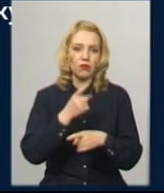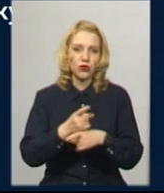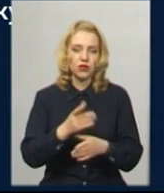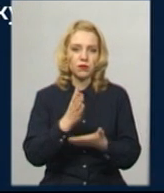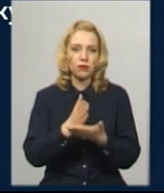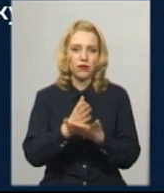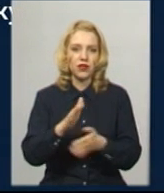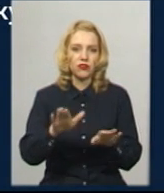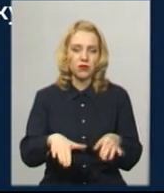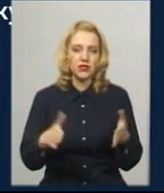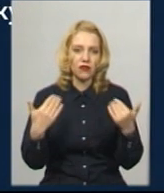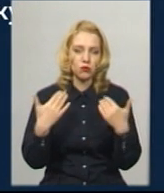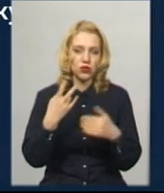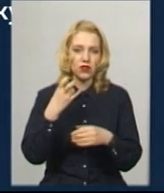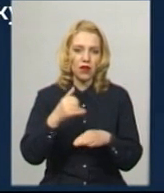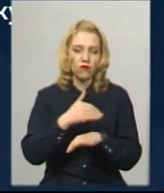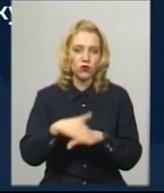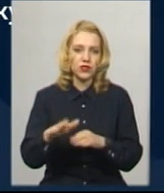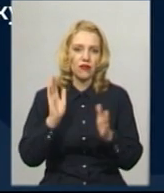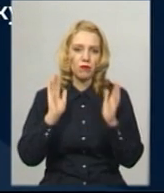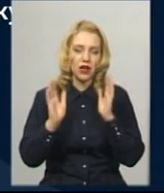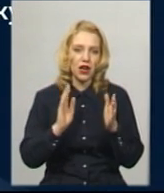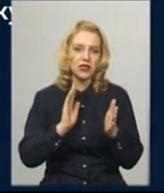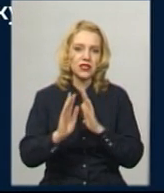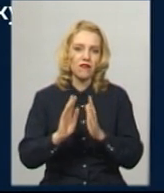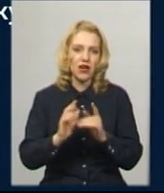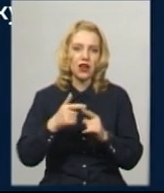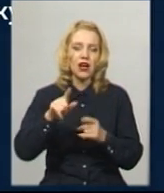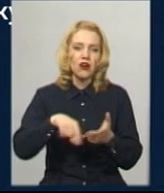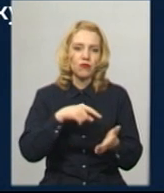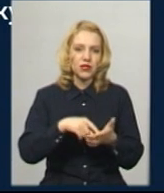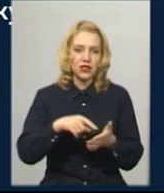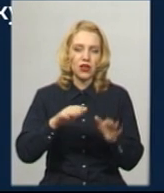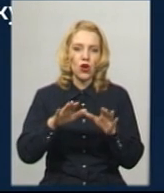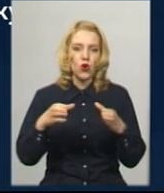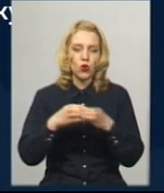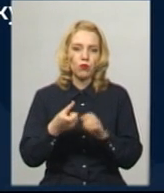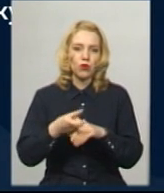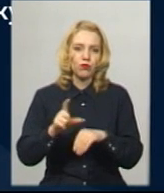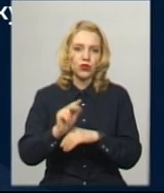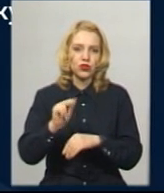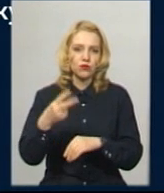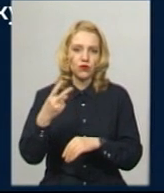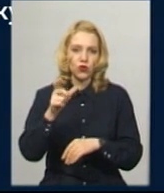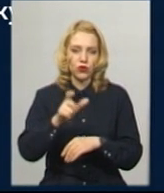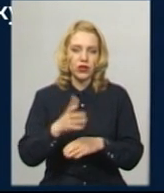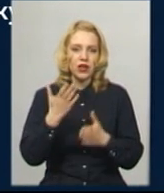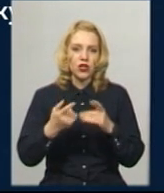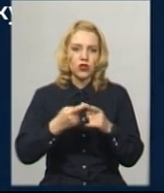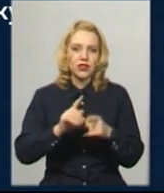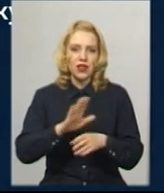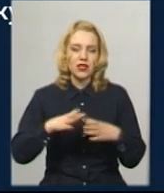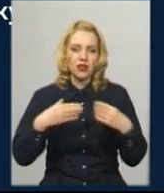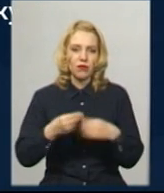перебувати в місцях відпочинку, на вулицях, в парках, в скверах, містах груп більше двох осіб. Якщо це не сім'я, не